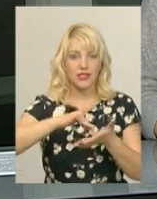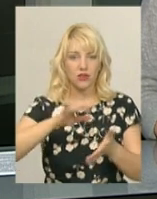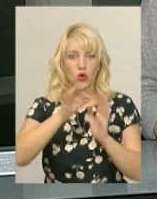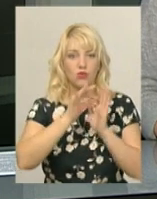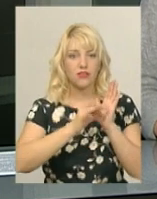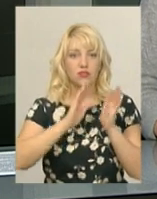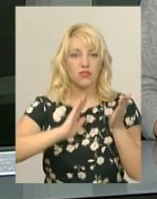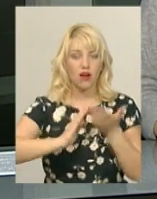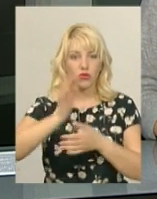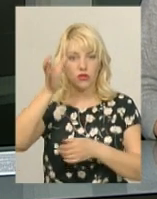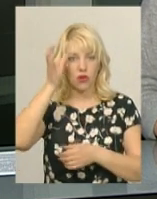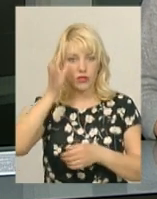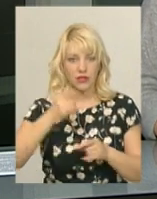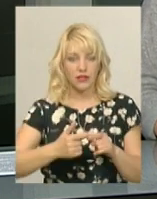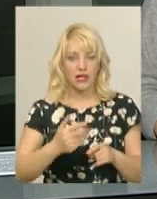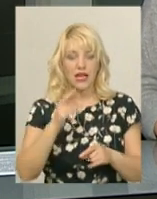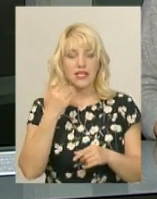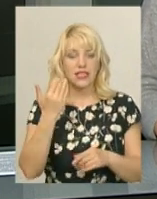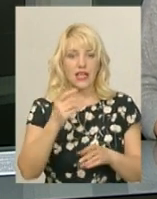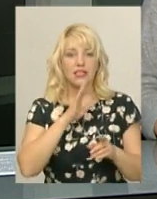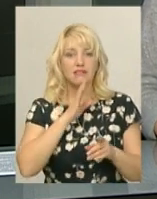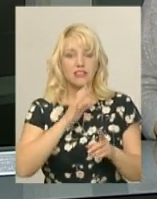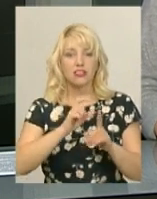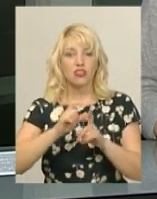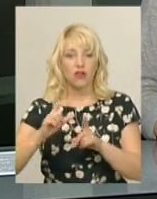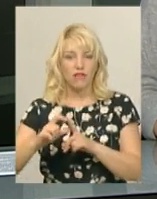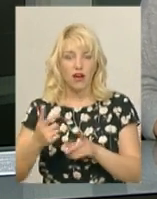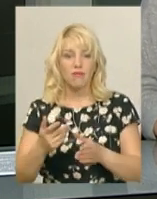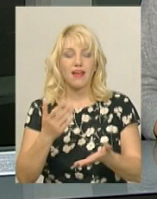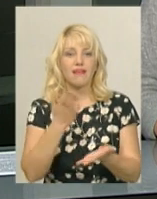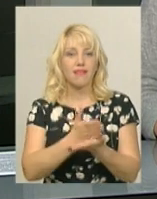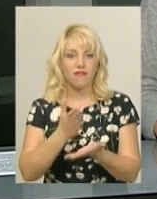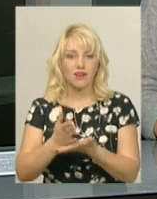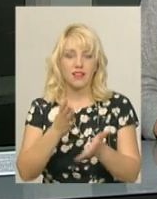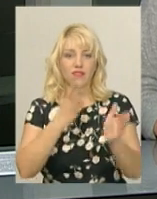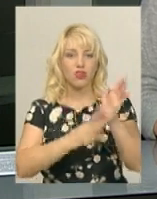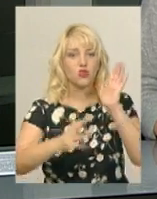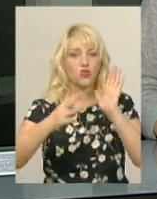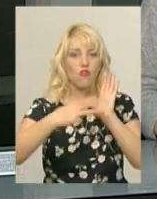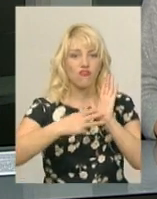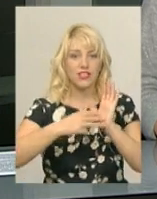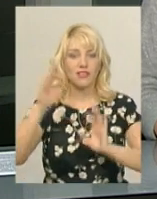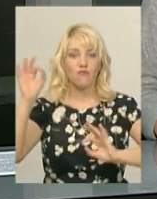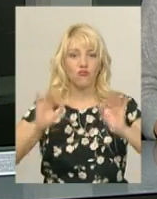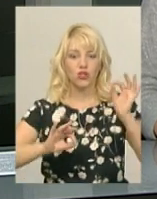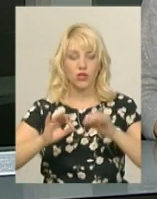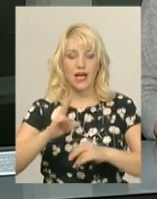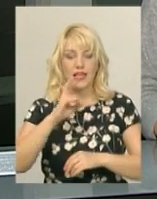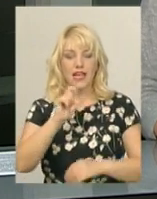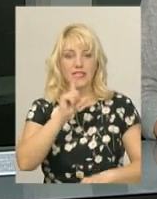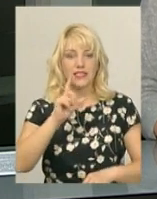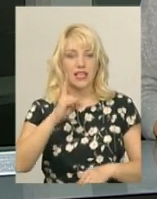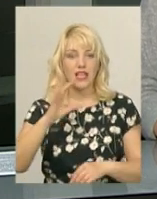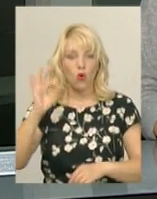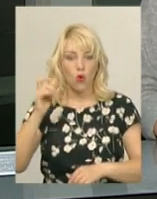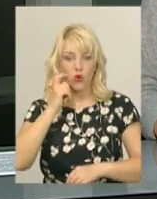Ірина Ковальчук. За її словами, явка становила 98%. Загалом на обов'язкове ЗНО з української мови та літератури в